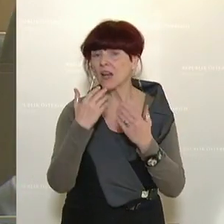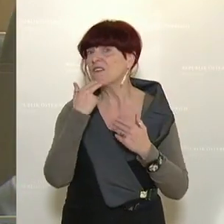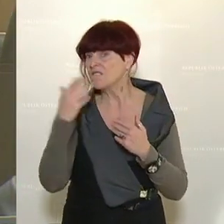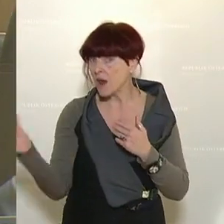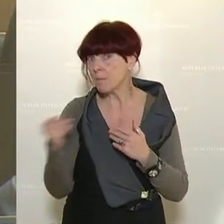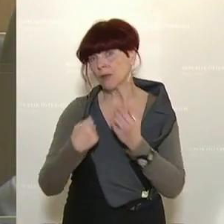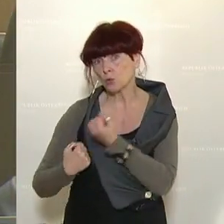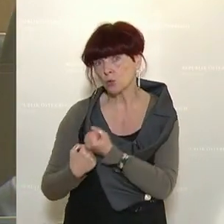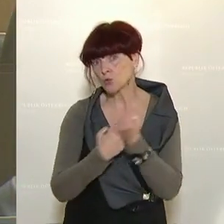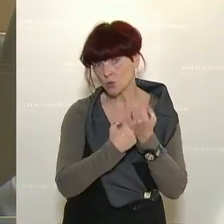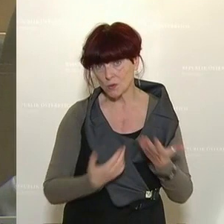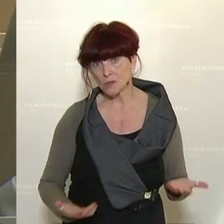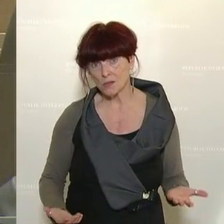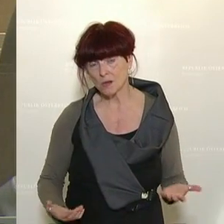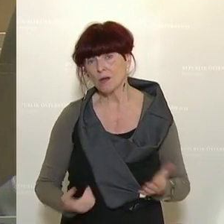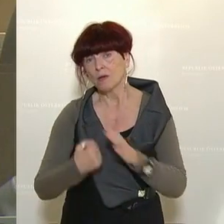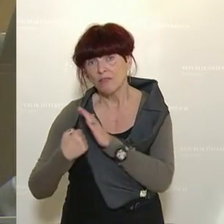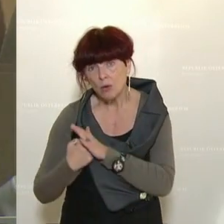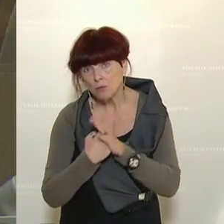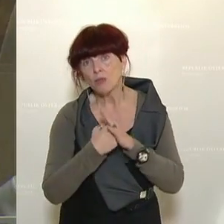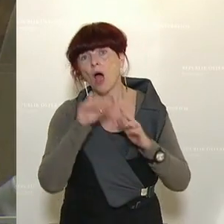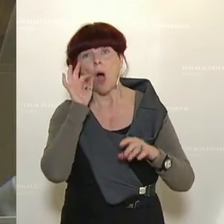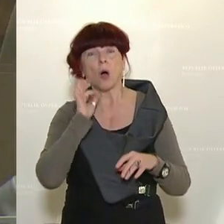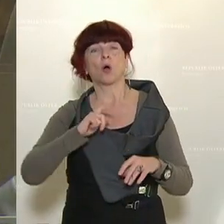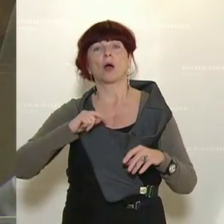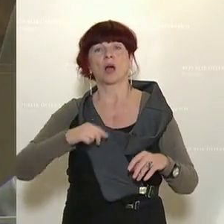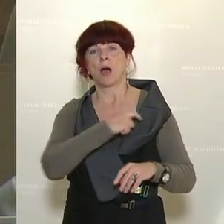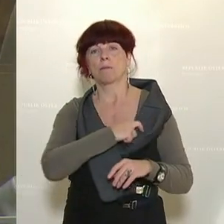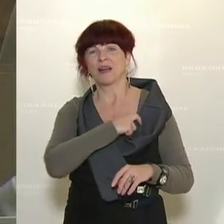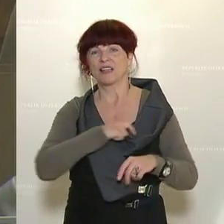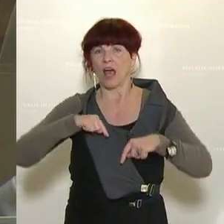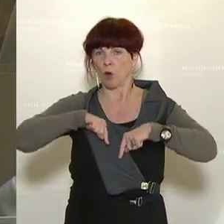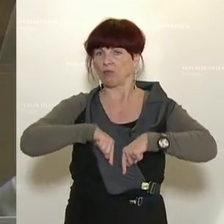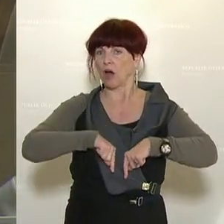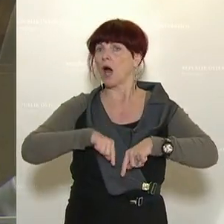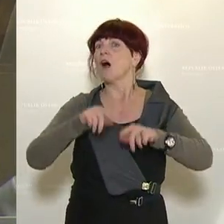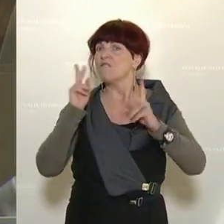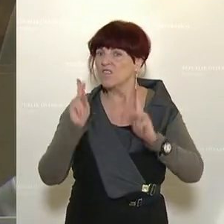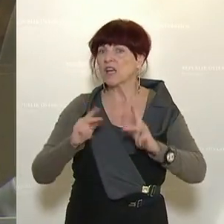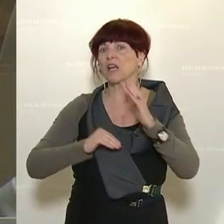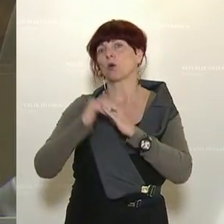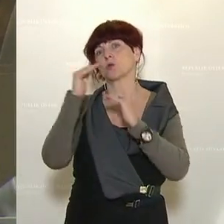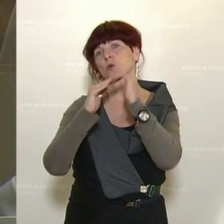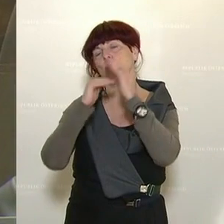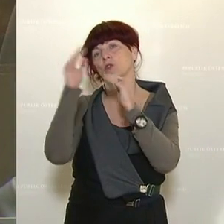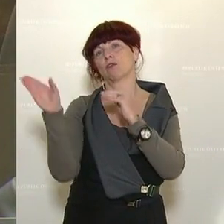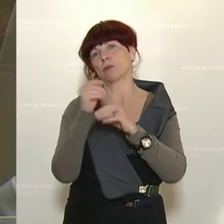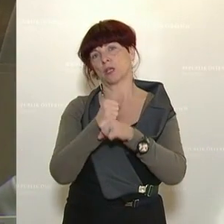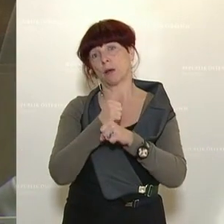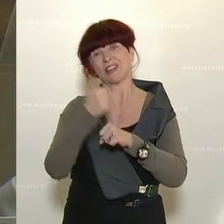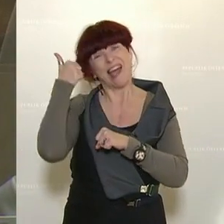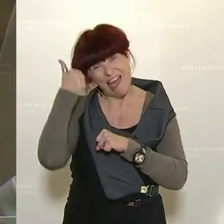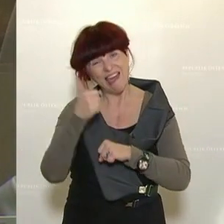mitgetragen haben. Auch bei der Parteiobfrau, die über weite Teile wirklich konstruktiv beigetragen, nur eine Fraktion